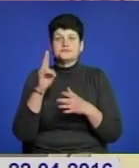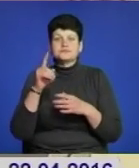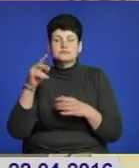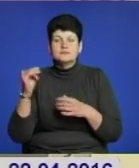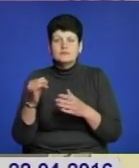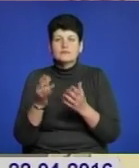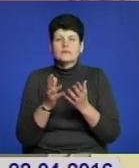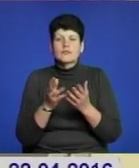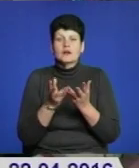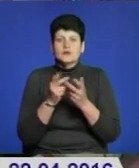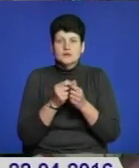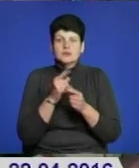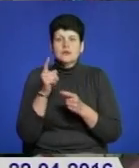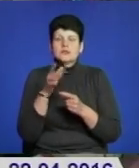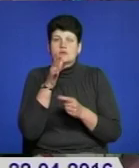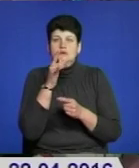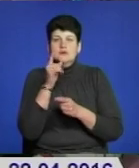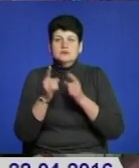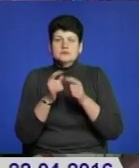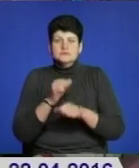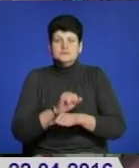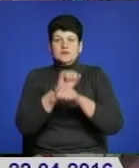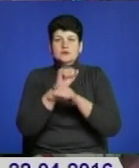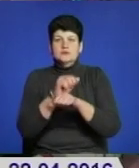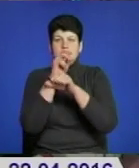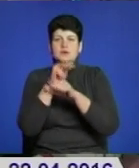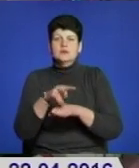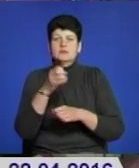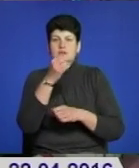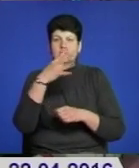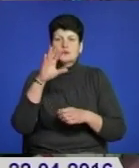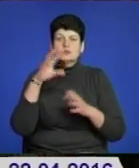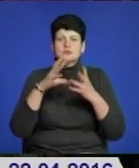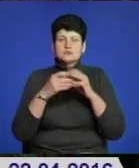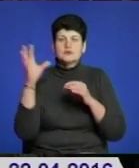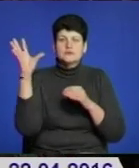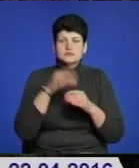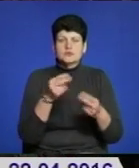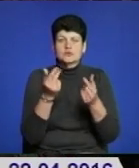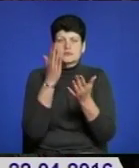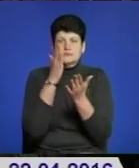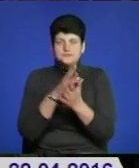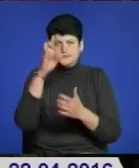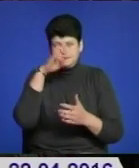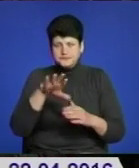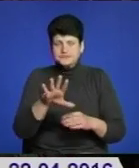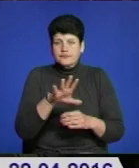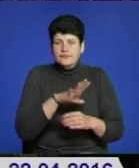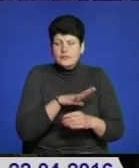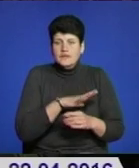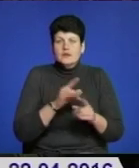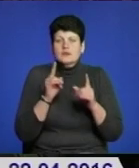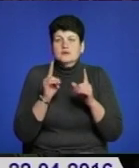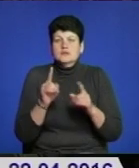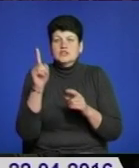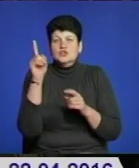революції та зміни влади у лютому 2014-го сума всіх коштів, якими володіла держава, становила всього лише